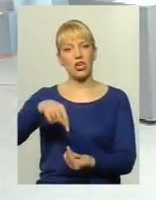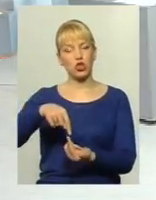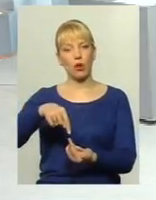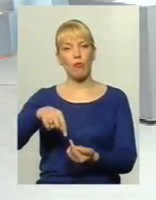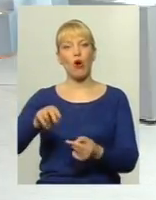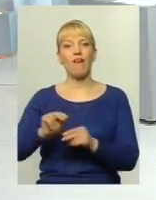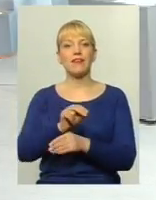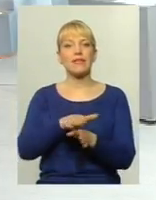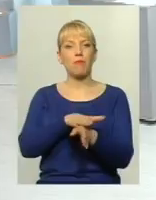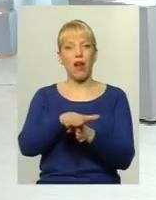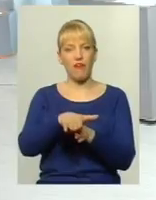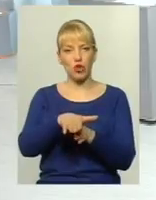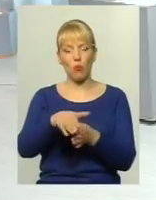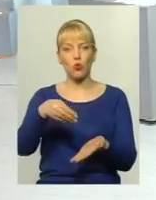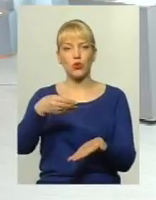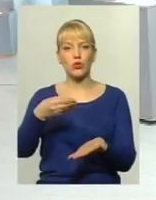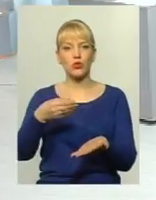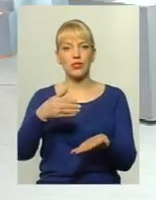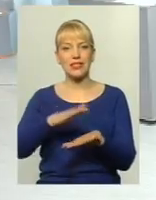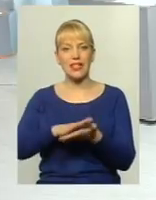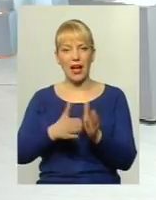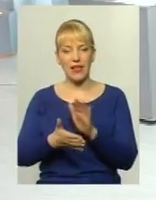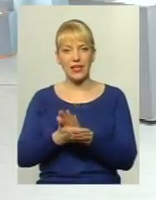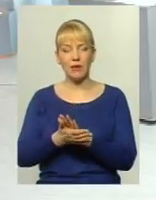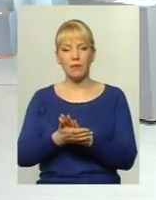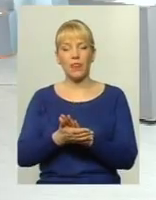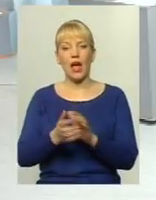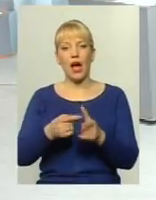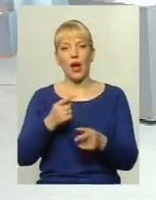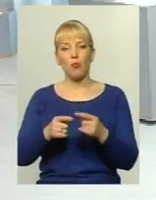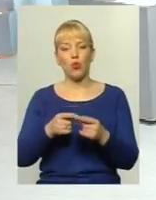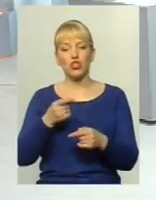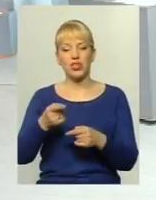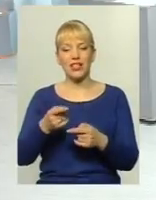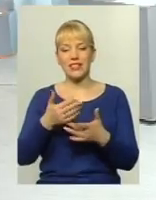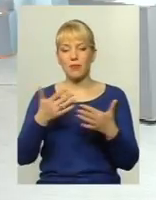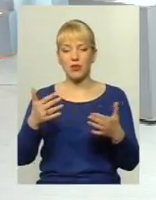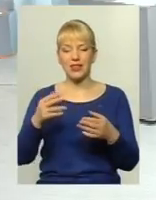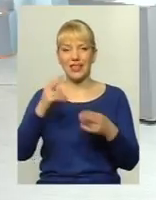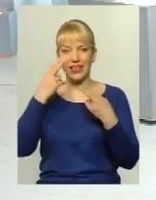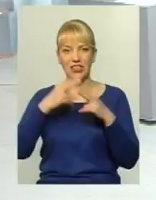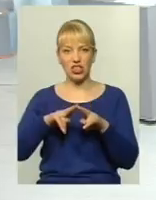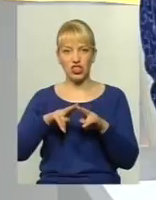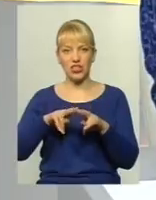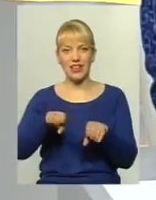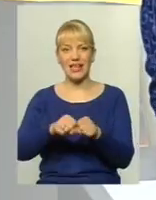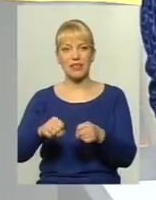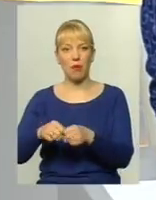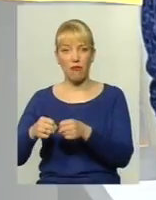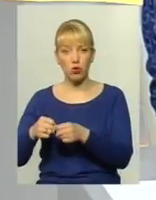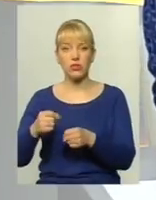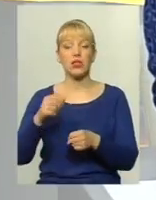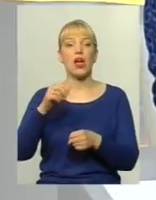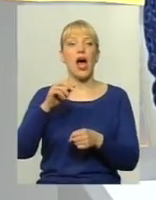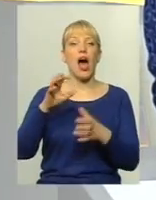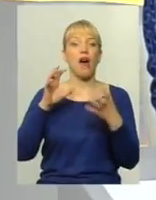стані, аби через різноманітні технічні несправності автобуси,